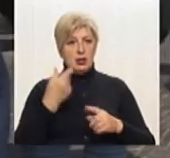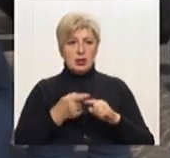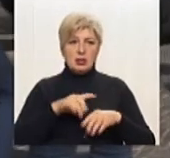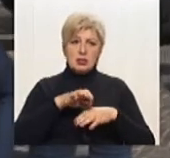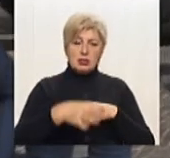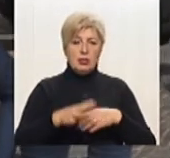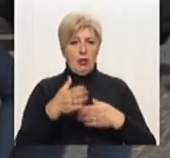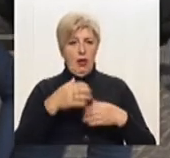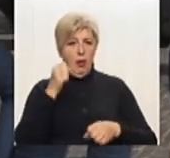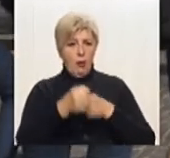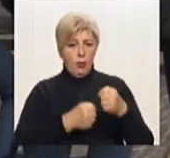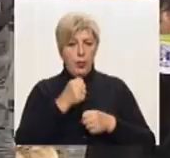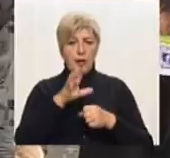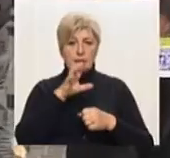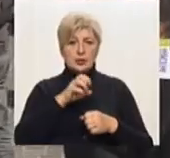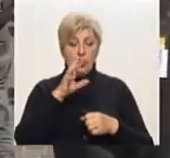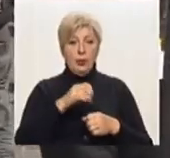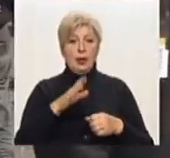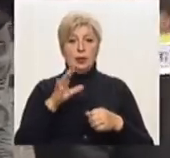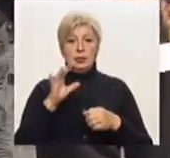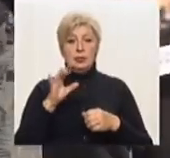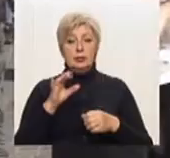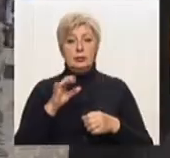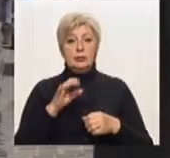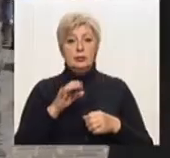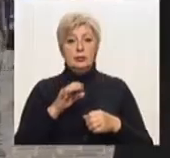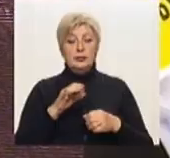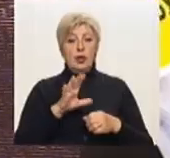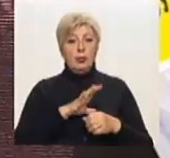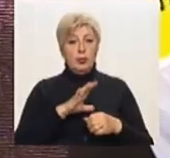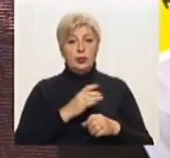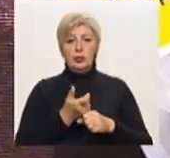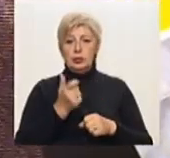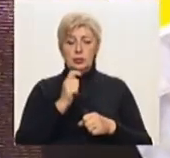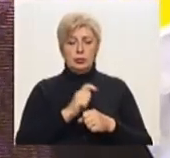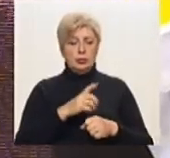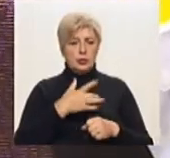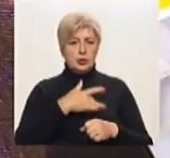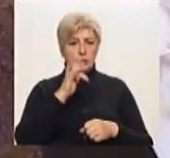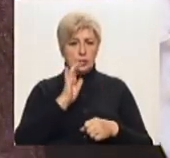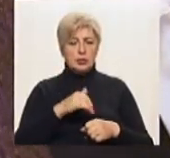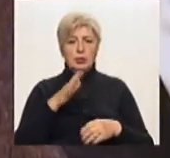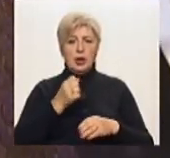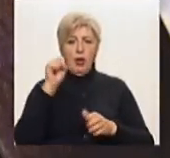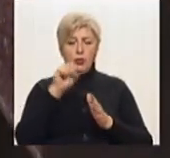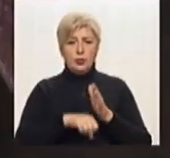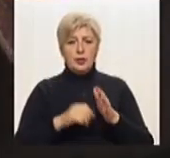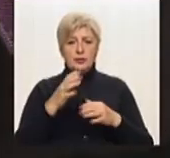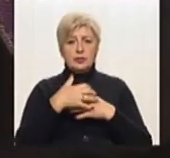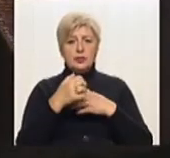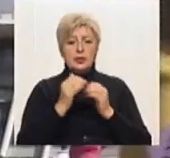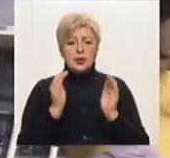була собака Юнона, яку жорстоко побили та зґвалтували неприродним способом. Було дуже жорстоке вбивство кошеняти прямо на дитячому